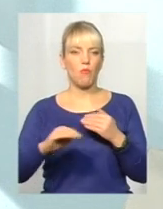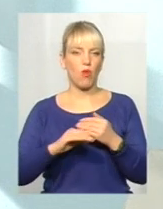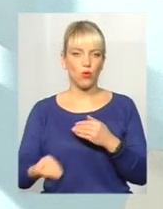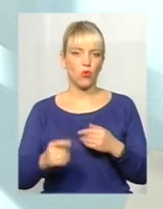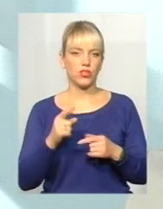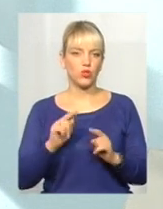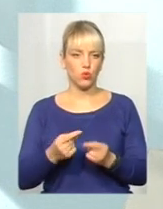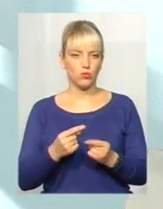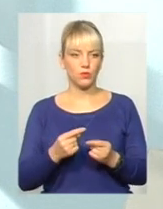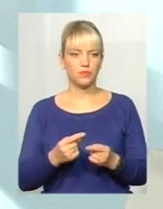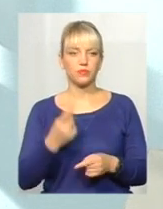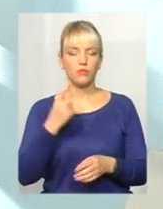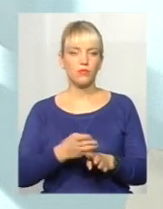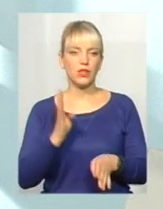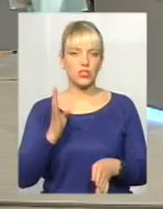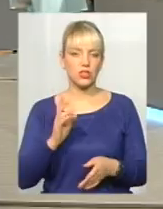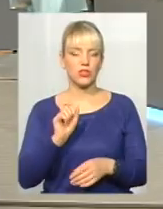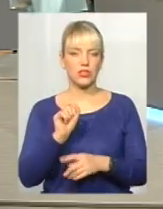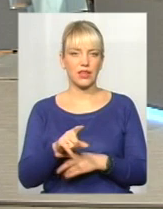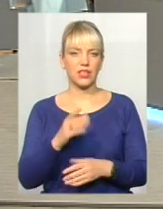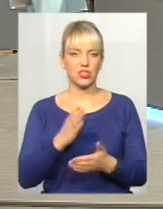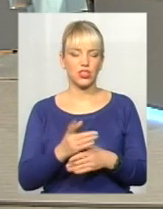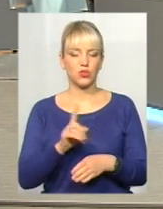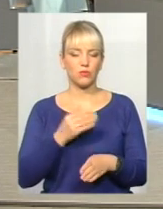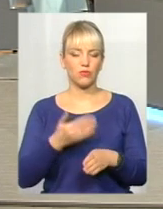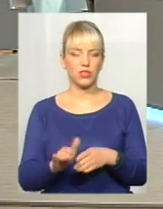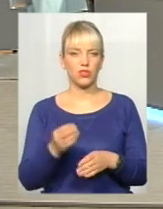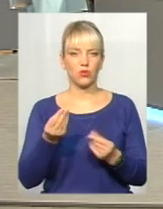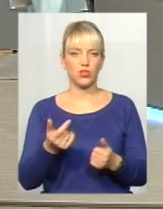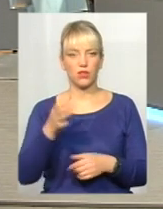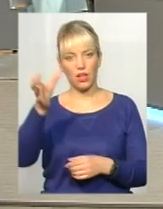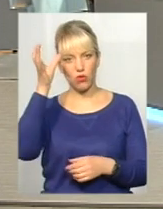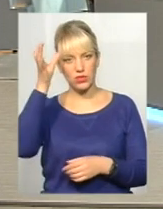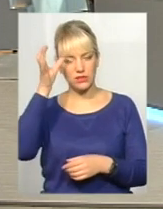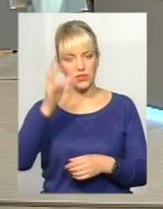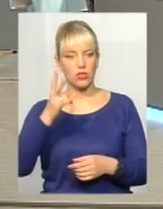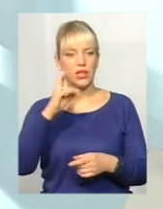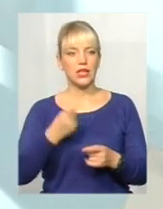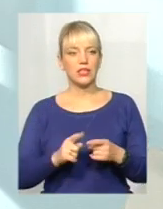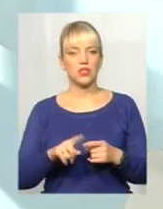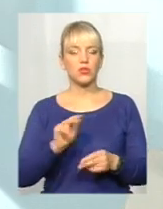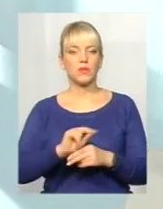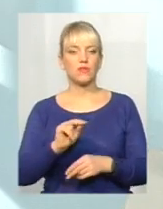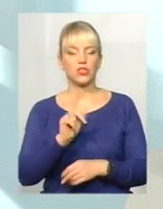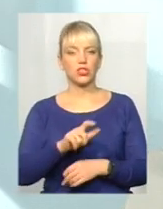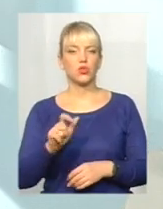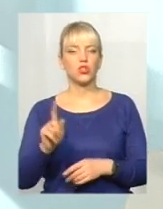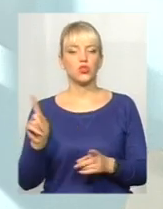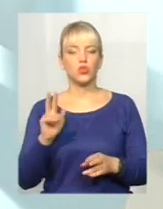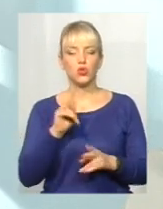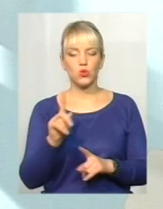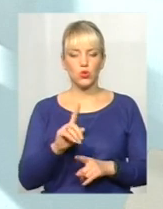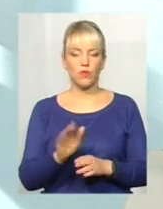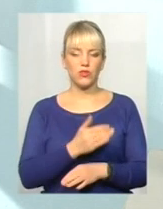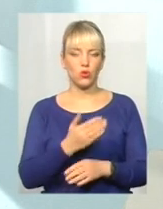І тому, в першу чергу, і стоїть задача, що виділити кошти на освіту, на те, щоб навчити людей, що відсортовувати і як